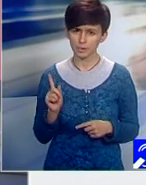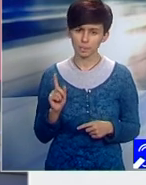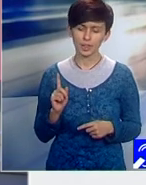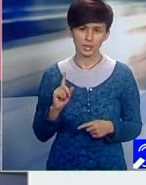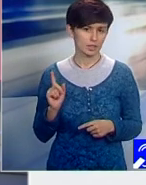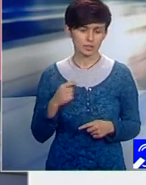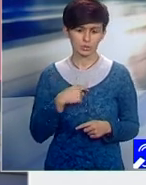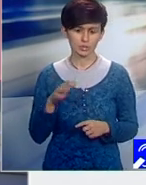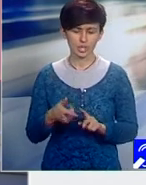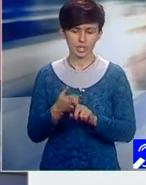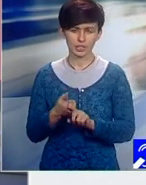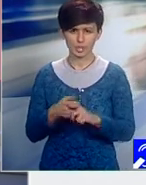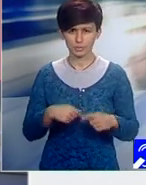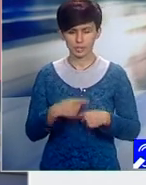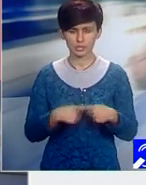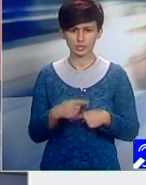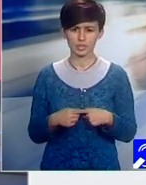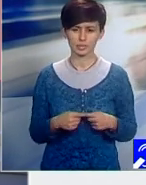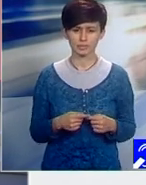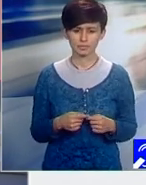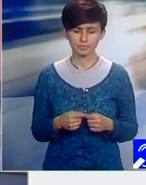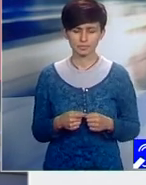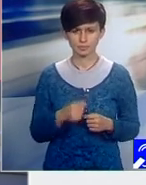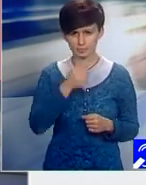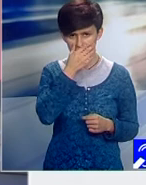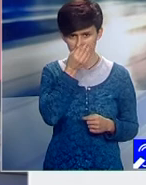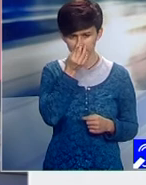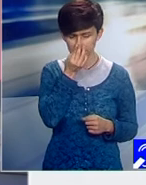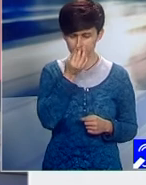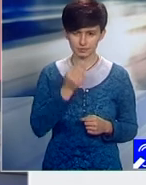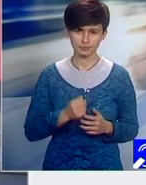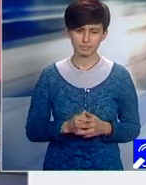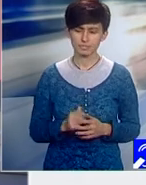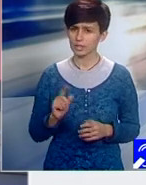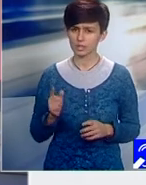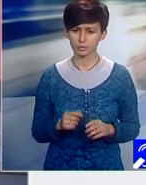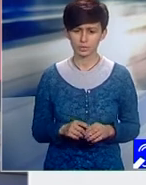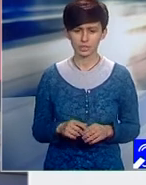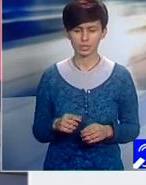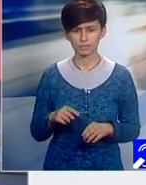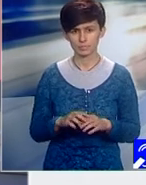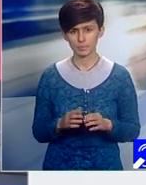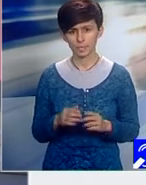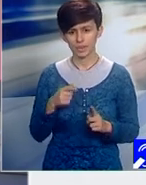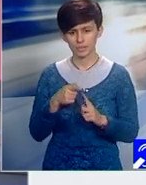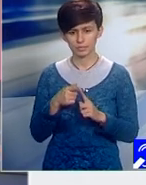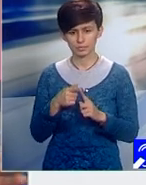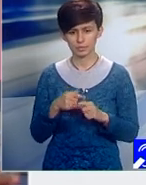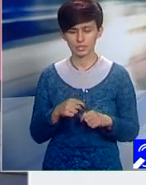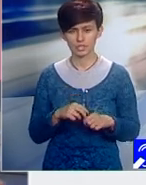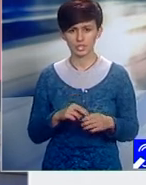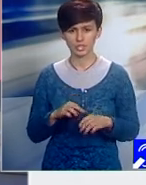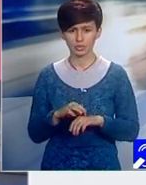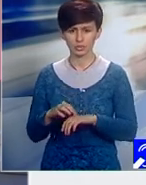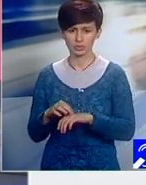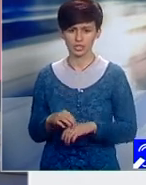poți fi șef de clinică și să ai rudie până la gradul 4, dar nu în funcție de conducere. Asta e foarte important, pentru că să nu zică unii că nu mai poate să vină